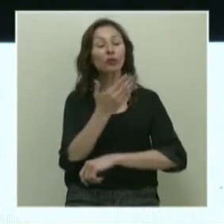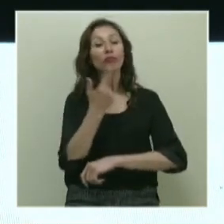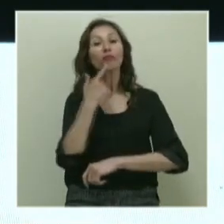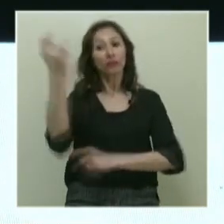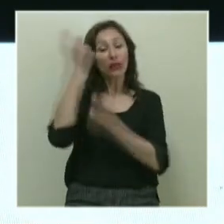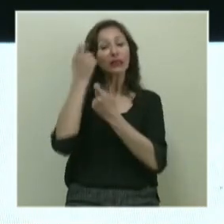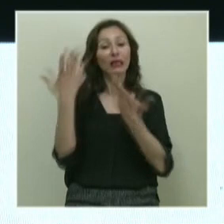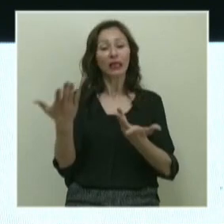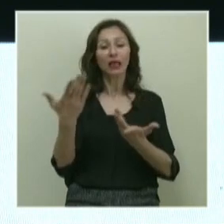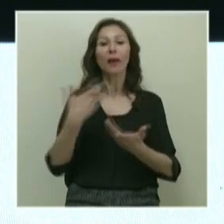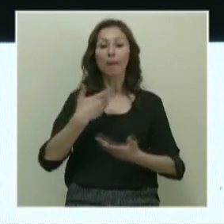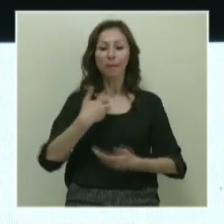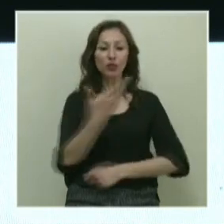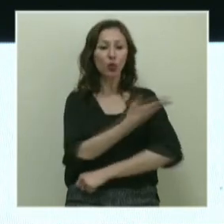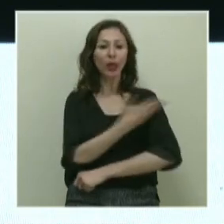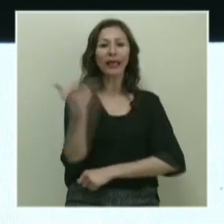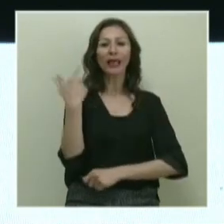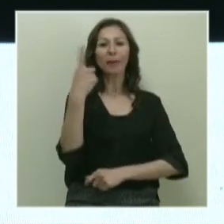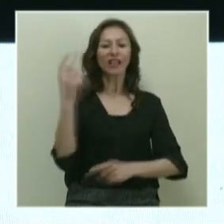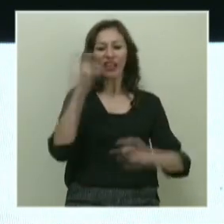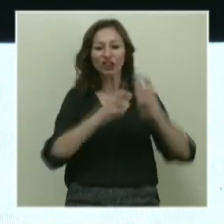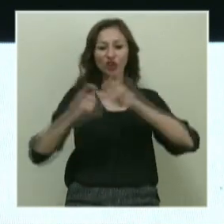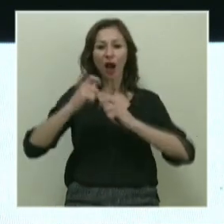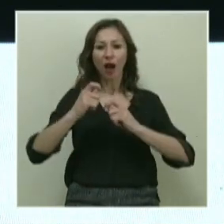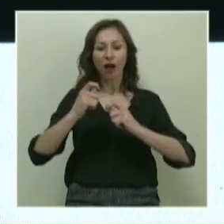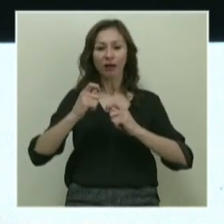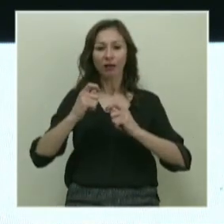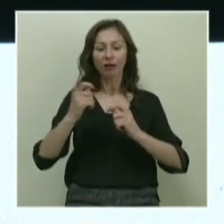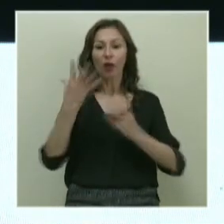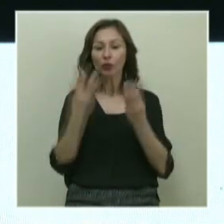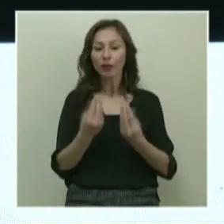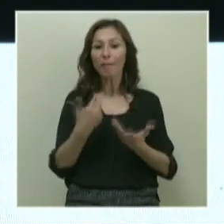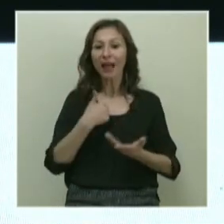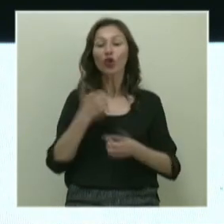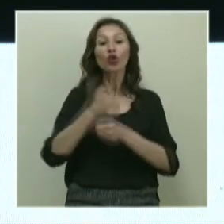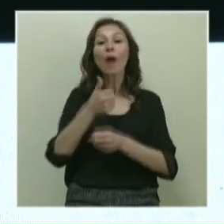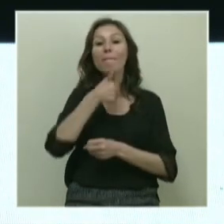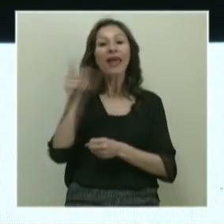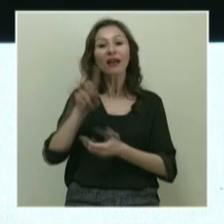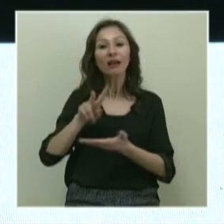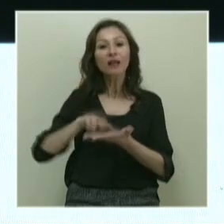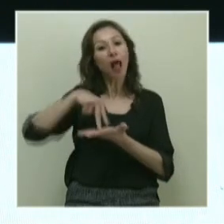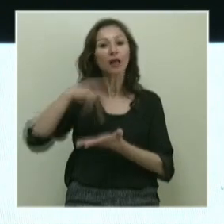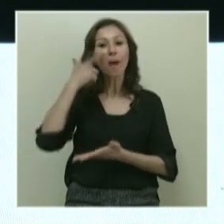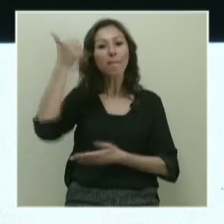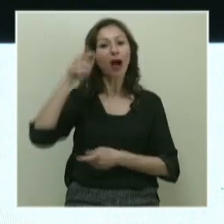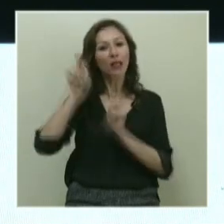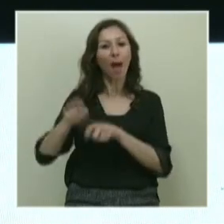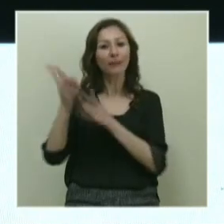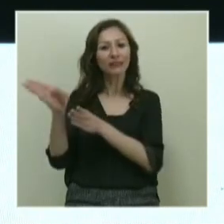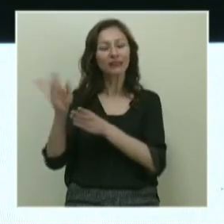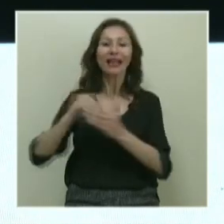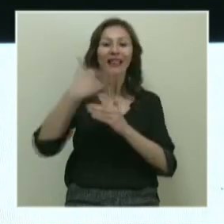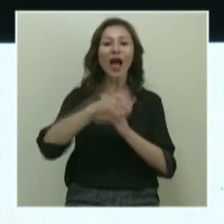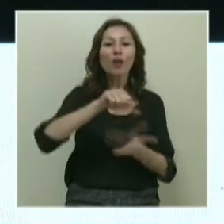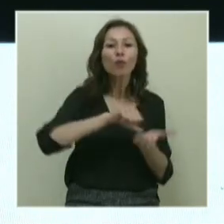ki, biz ülkeyi yeni bir şey inşa haline inşa edeceğiz, ne yapalım? Ben dedim ki Güven Bey'i Kalkınma Bakanı yapın, diğer